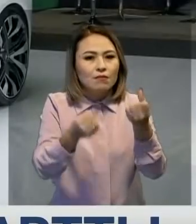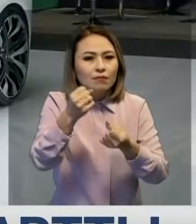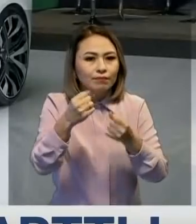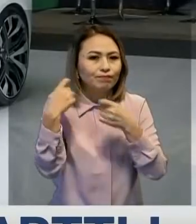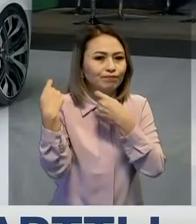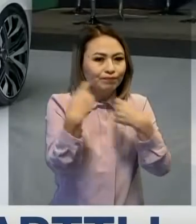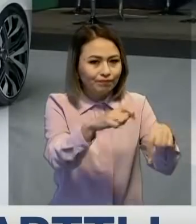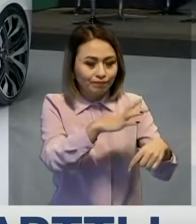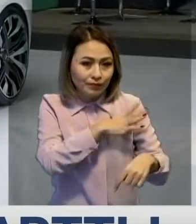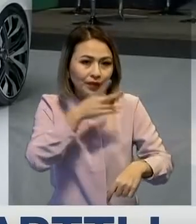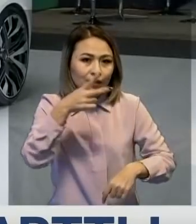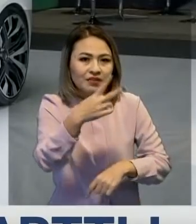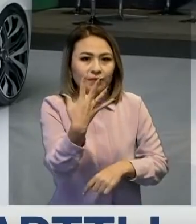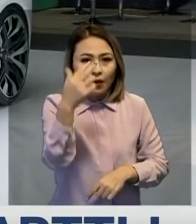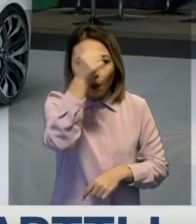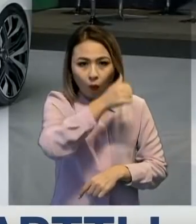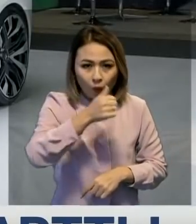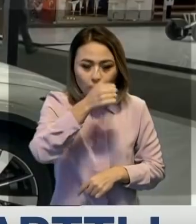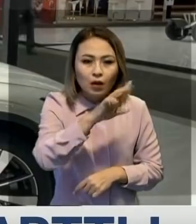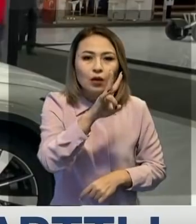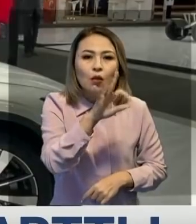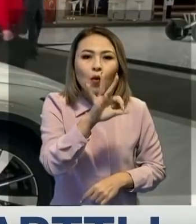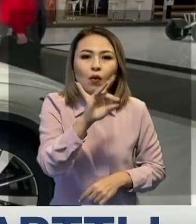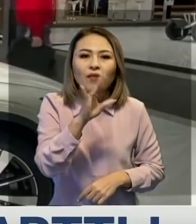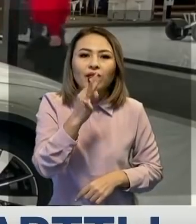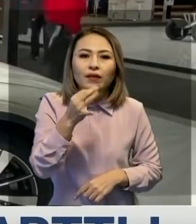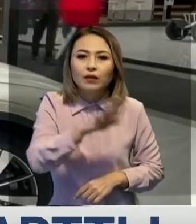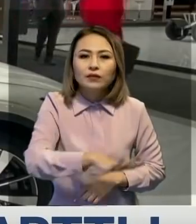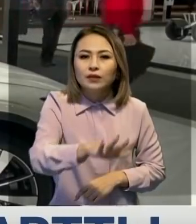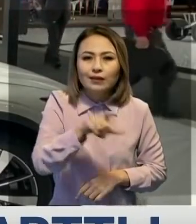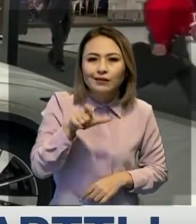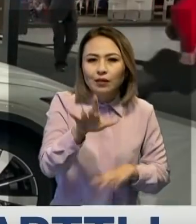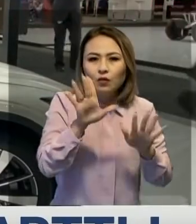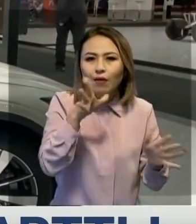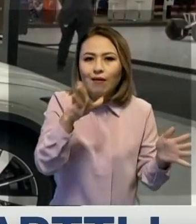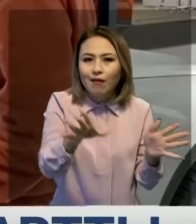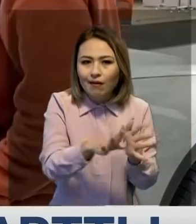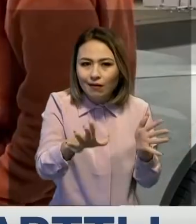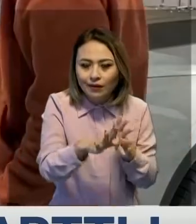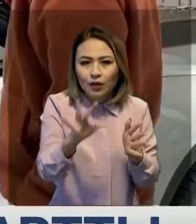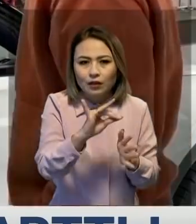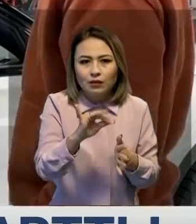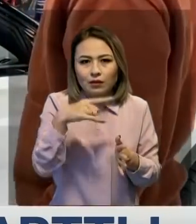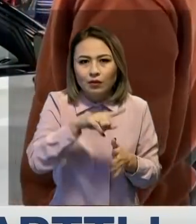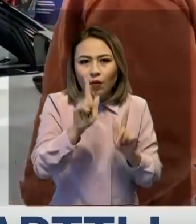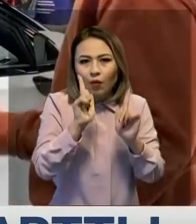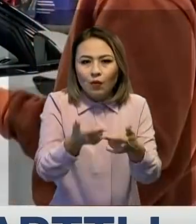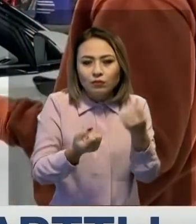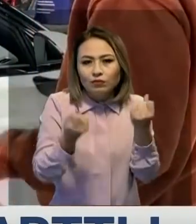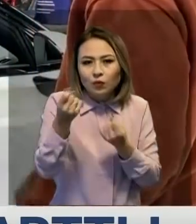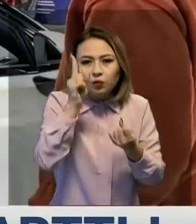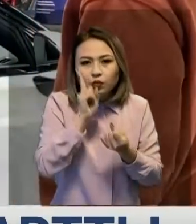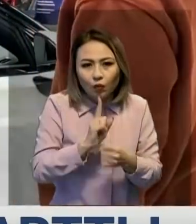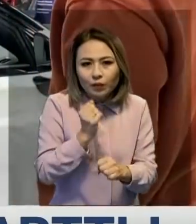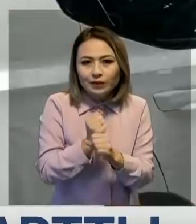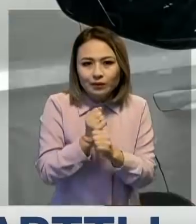сатылыпты. Сарапшылар 2025 жылдан бастап, Нарвегия жолдарында тек электрікарлармен су тегімен жүретін көліктер болаттып